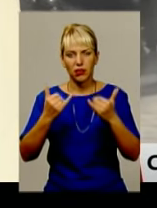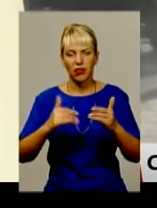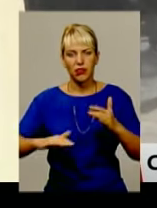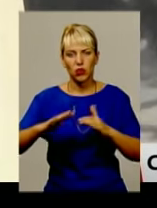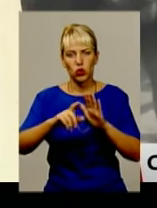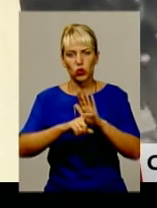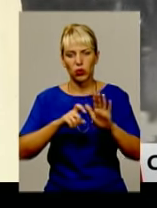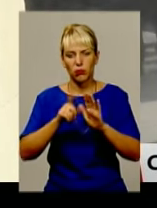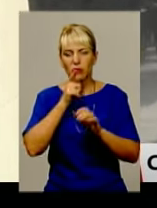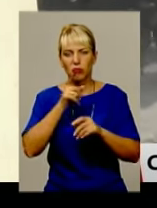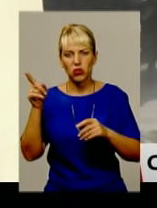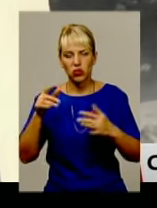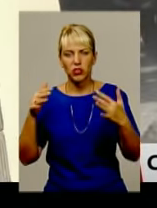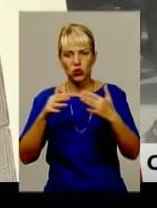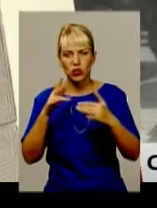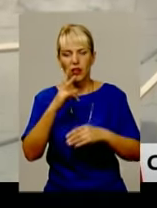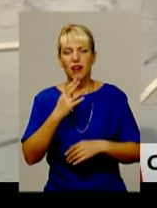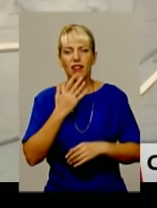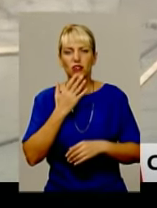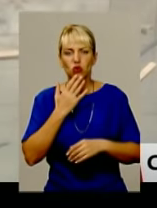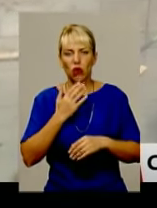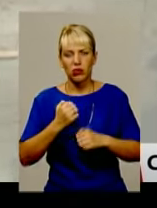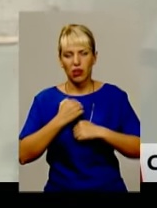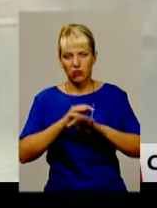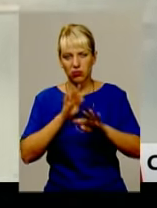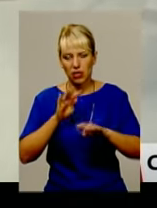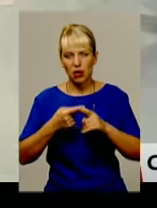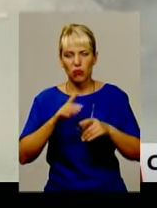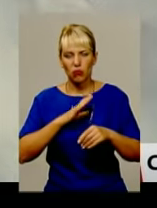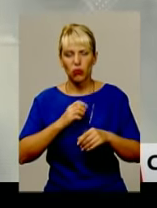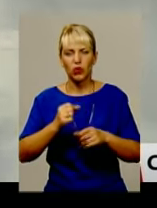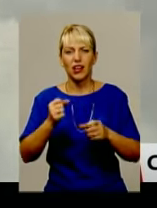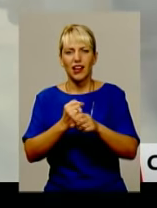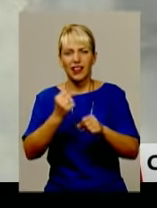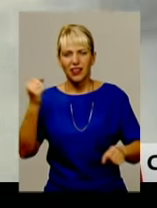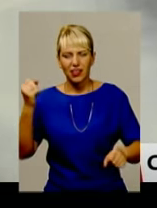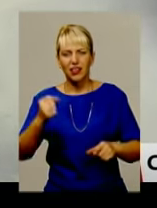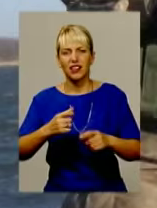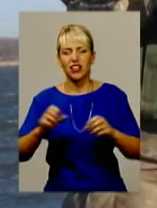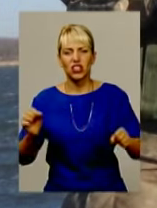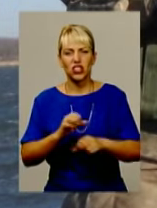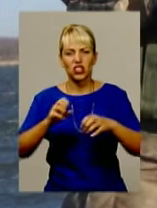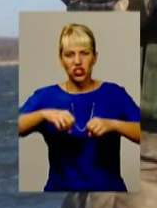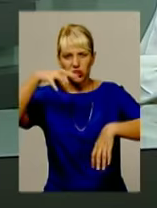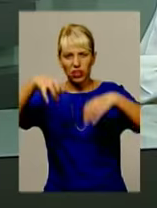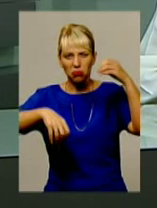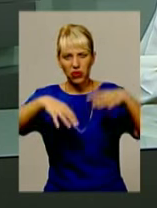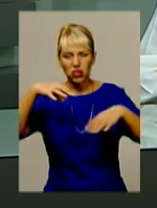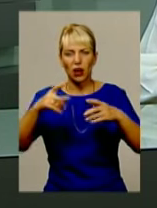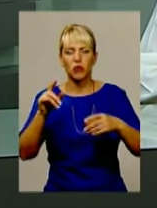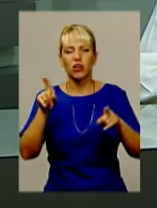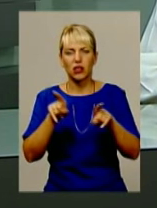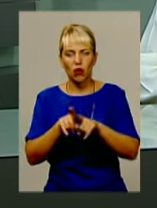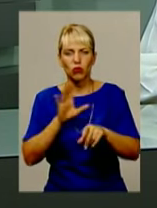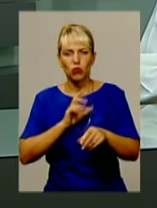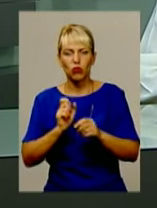сутичок з нацгвардійцями, які охороняли будинок парламенту, вхід пішли кийки, димові шашки, а потім у бік правоохоронців полетіла граната.